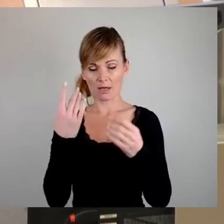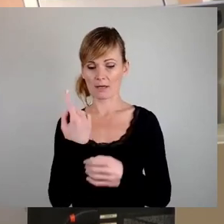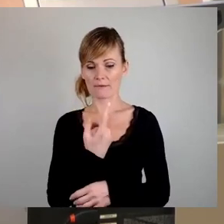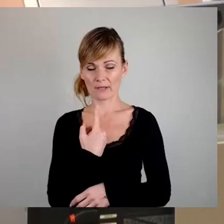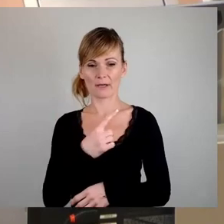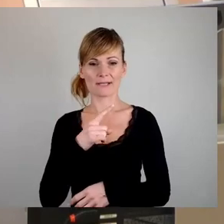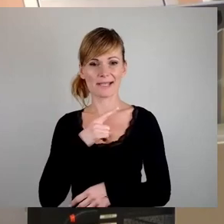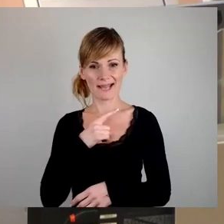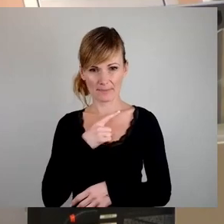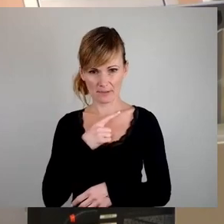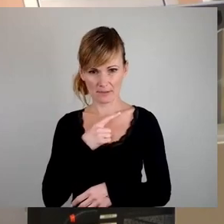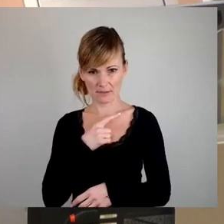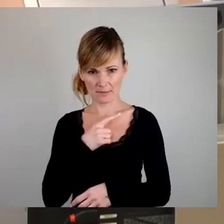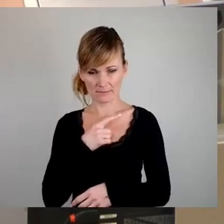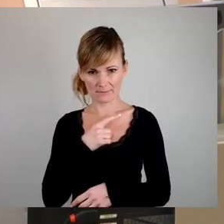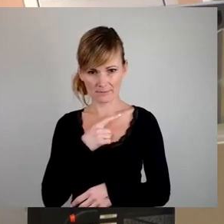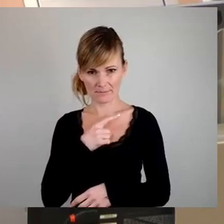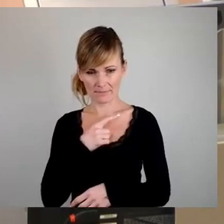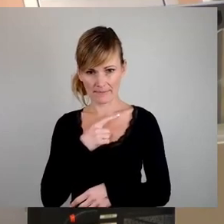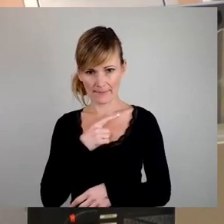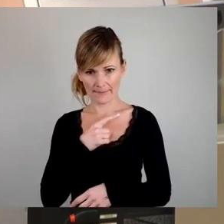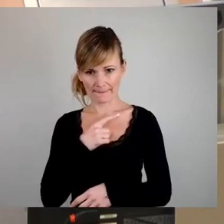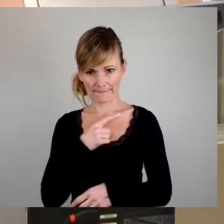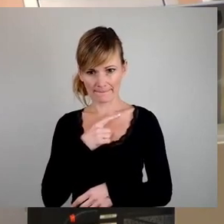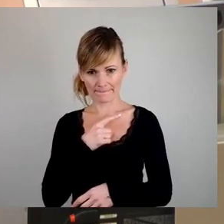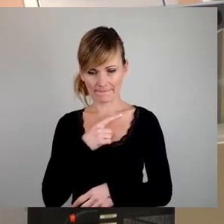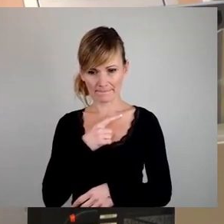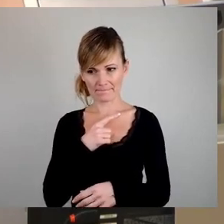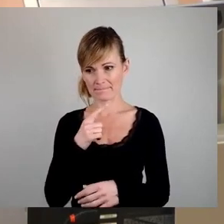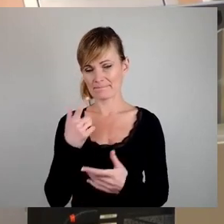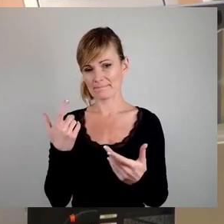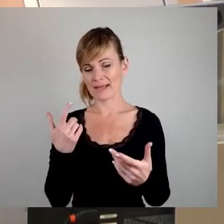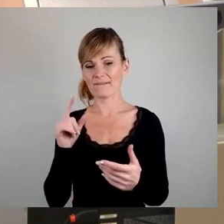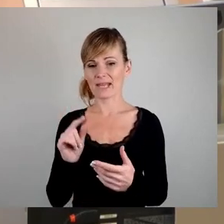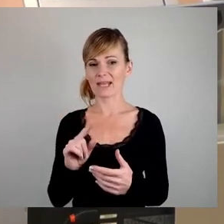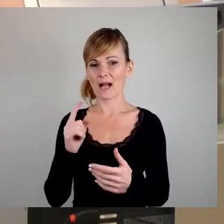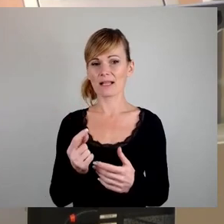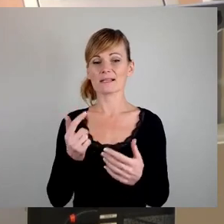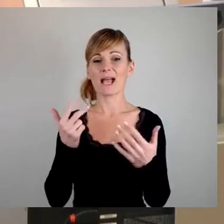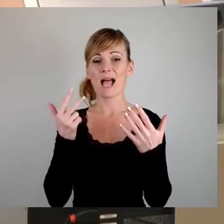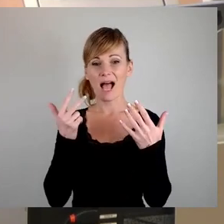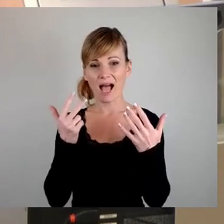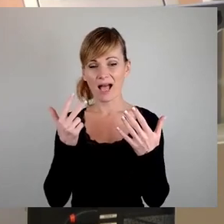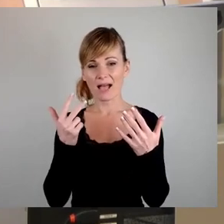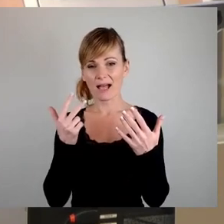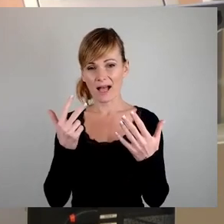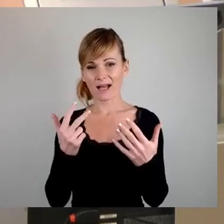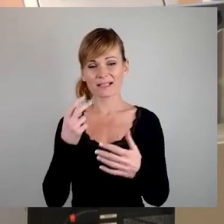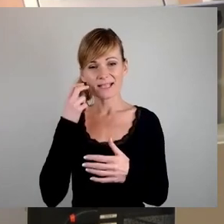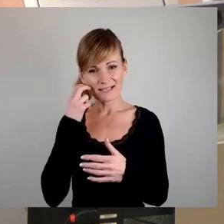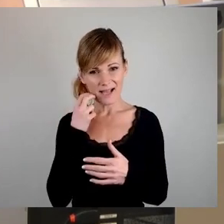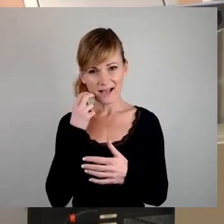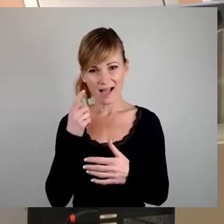Gesellschaft, die acht Jahre alt ist und die praktisch von Null anfangen musste, nicht die Kraft, die die